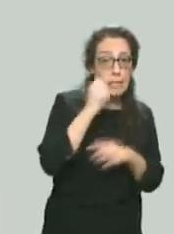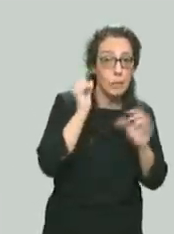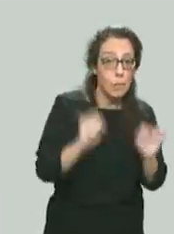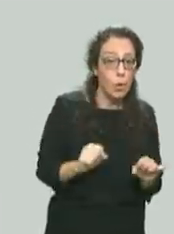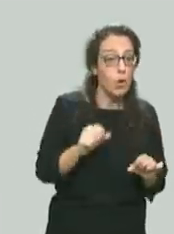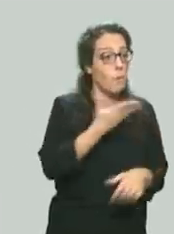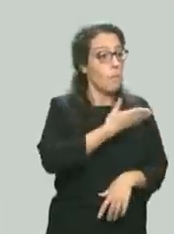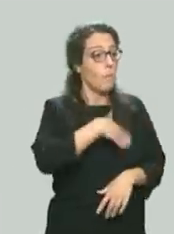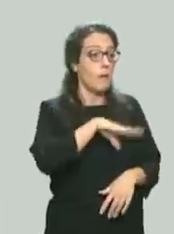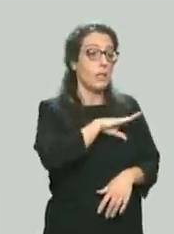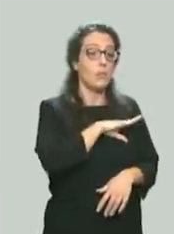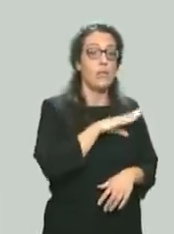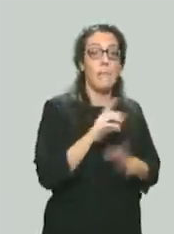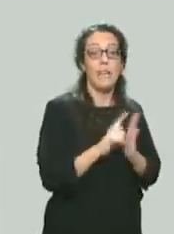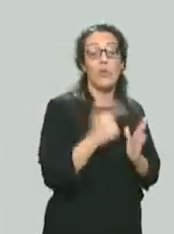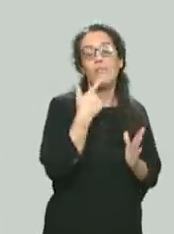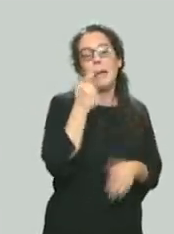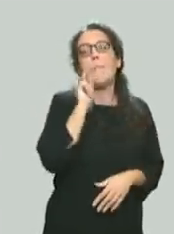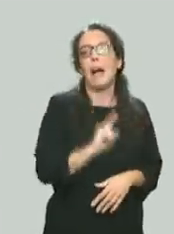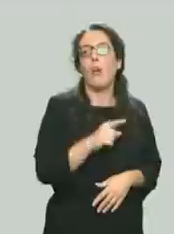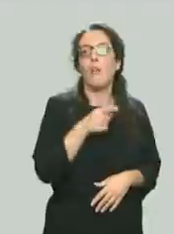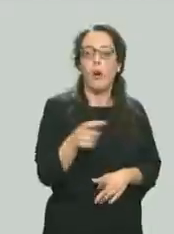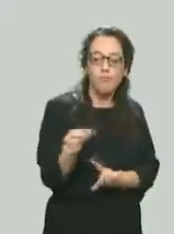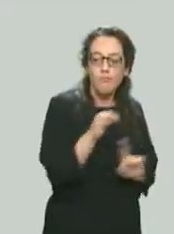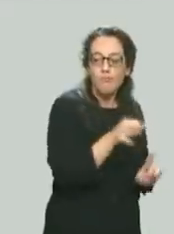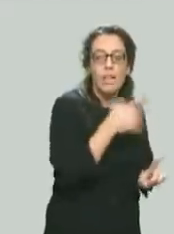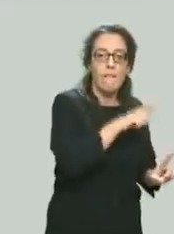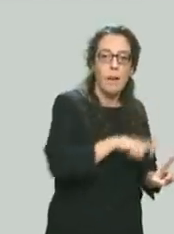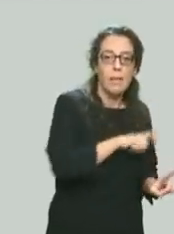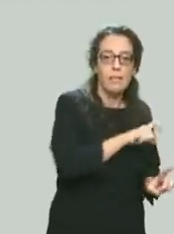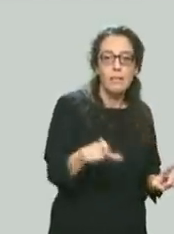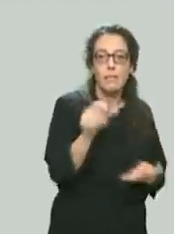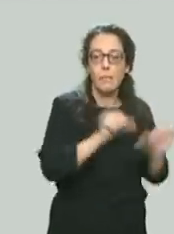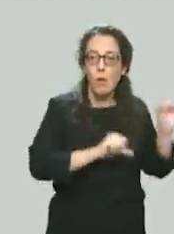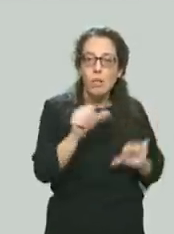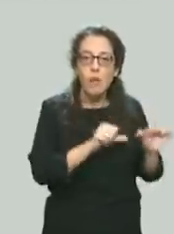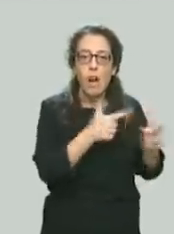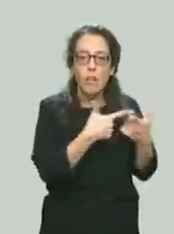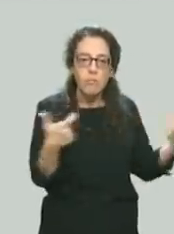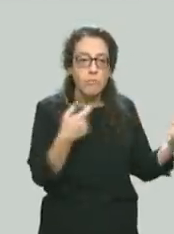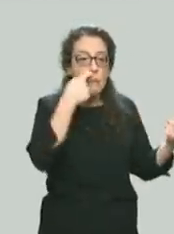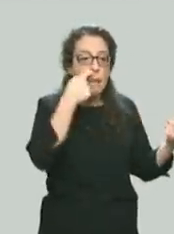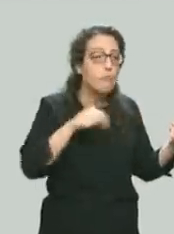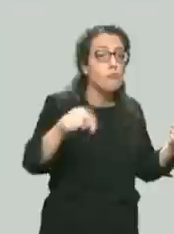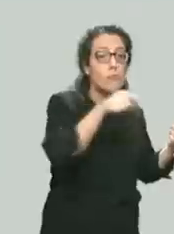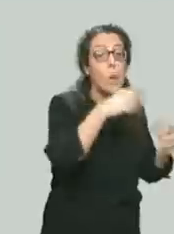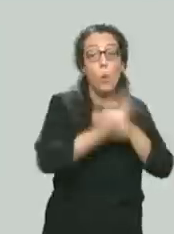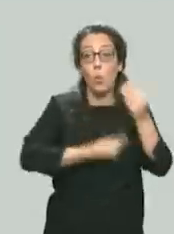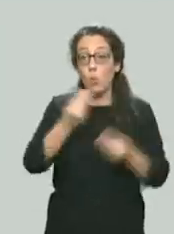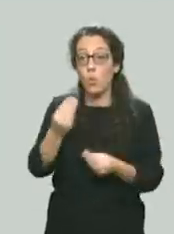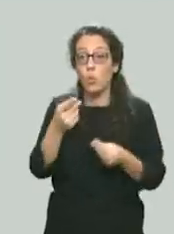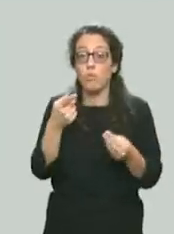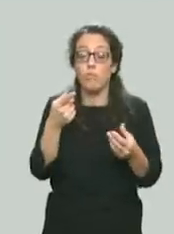responsables légaux, en général les parents, au travers des pharmacies, des laboratoires et de l'ensemble des structures qui réalisent les tests, soit au travers d'une